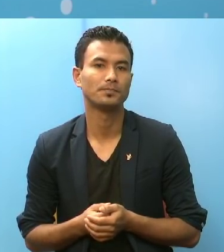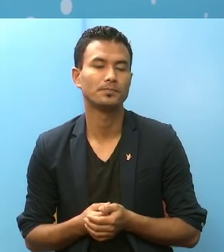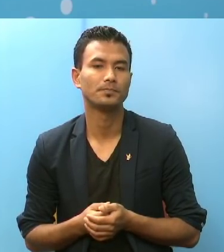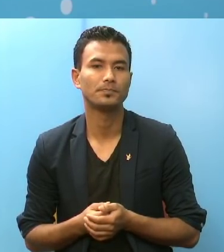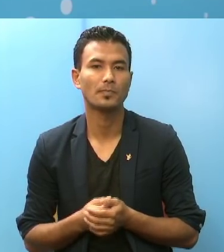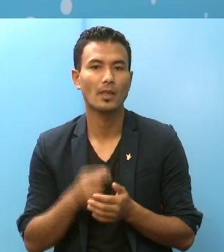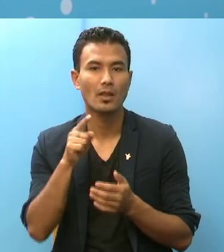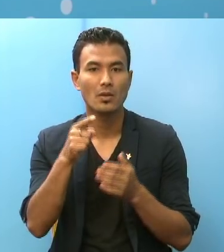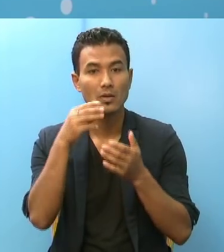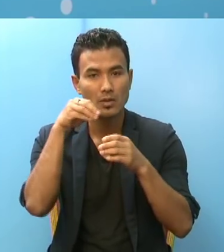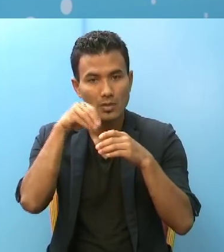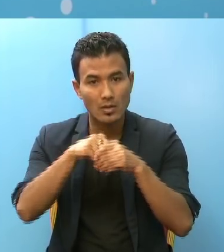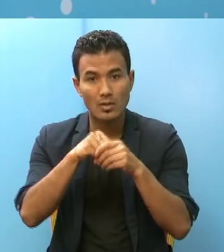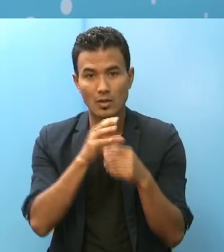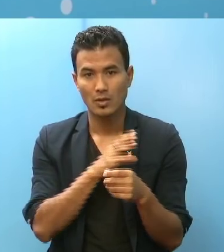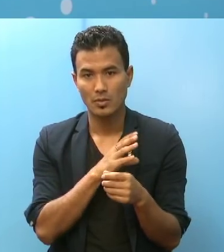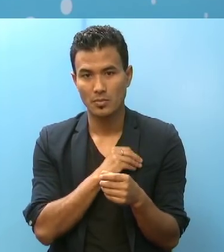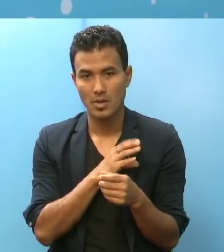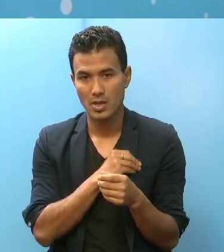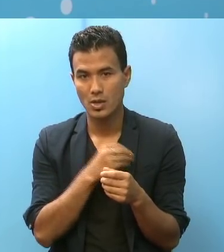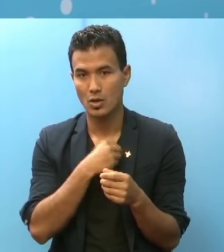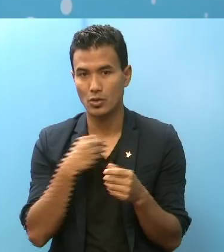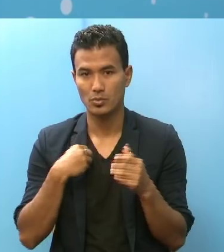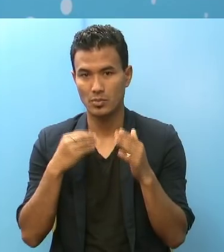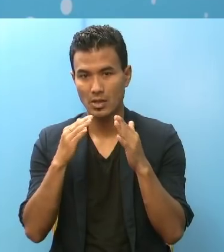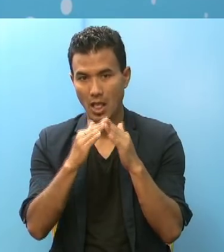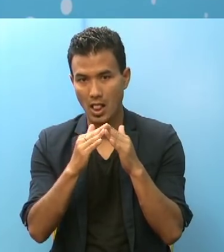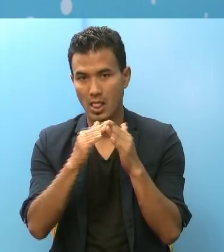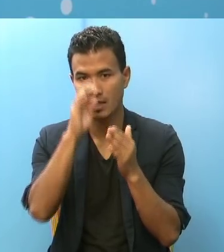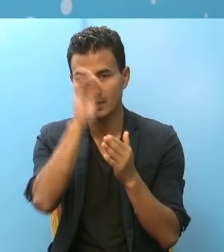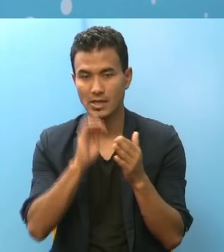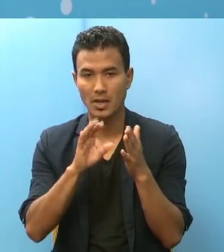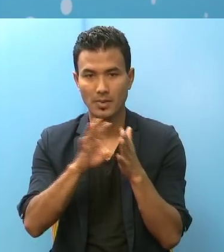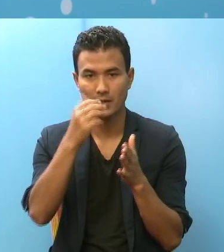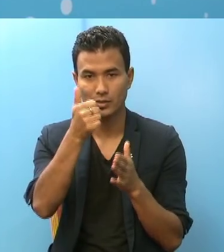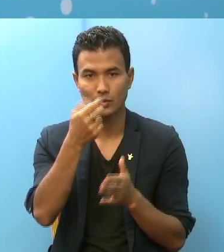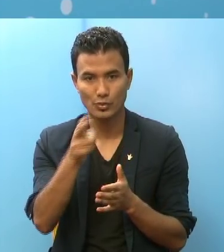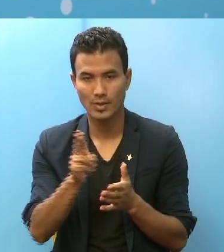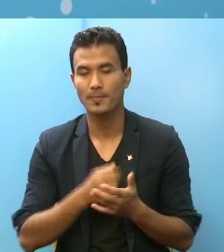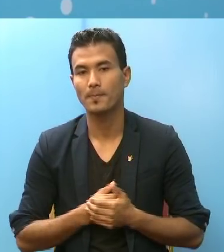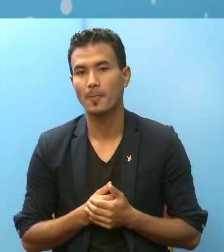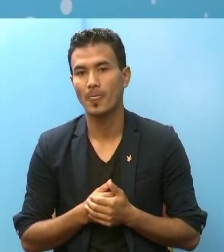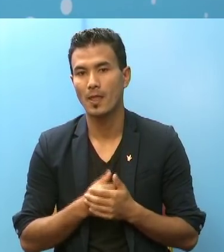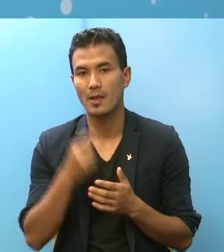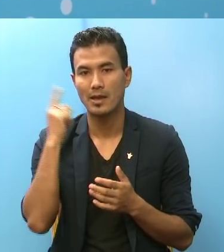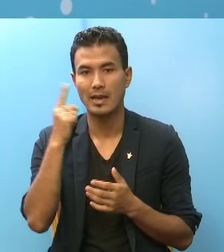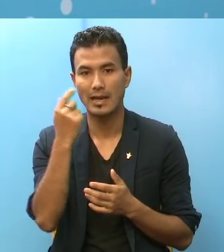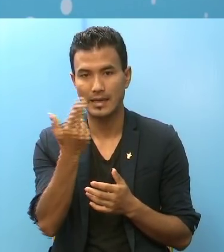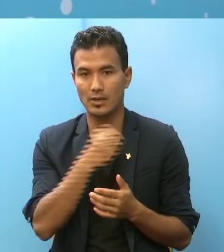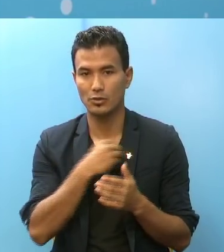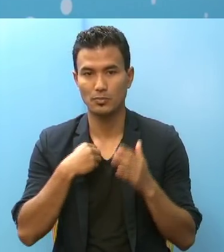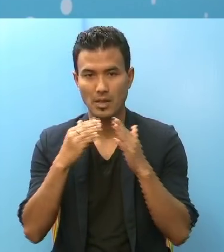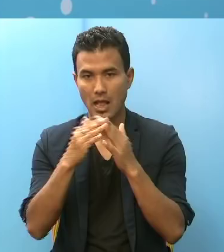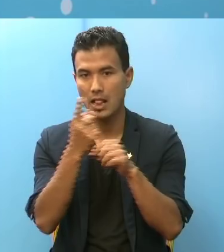तेस मद्दे महेंद्र गिनाई अस्पताल स्वी राहा बाट छा जना नाराइडी अस्पताल